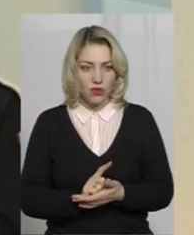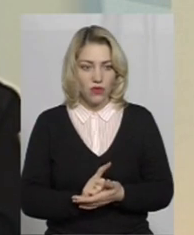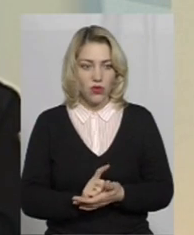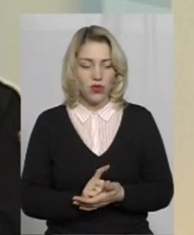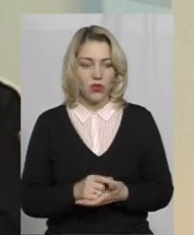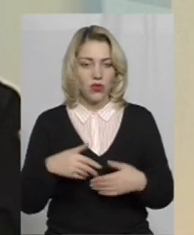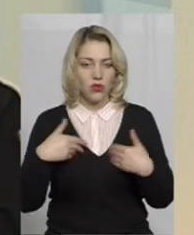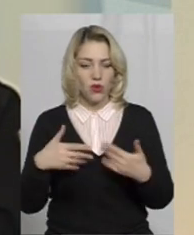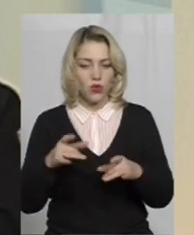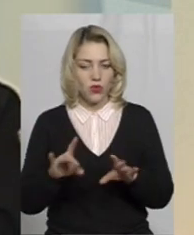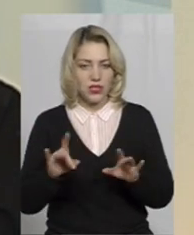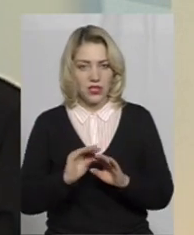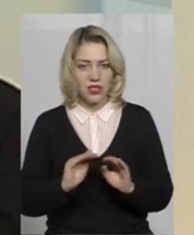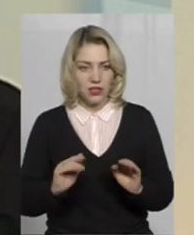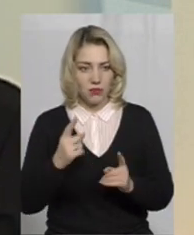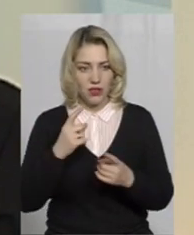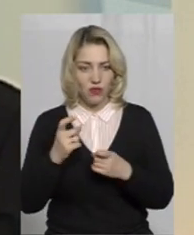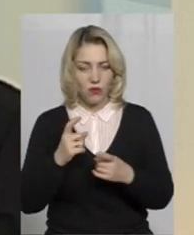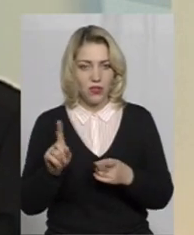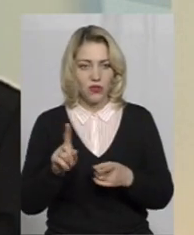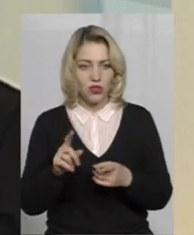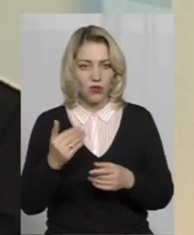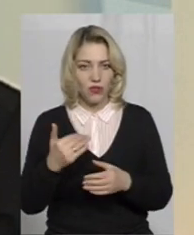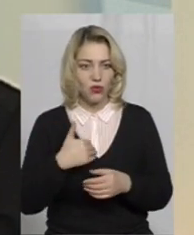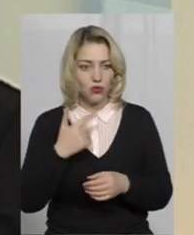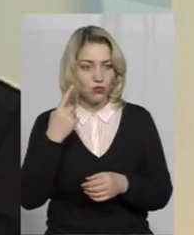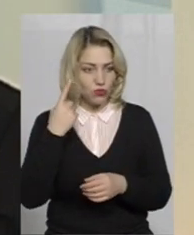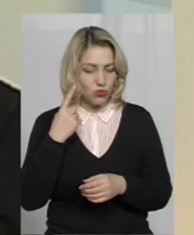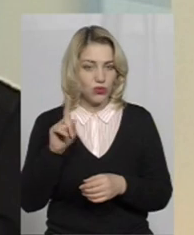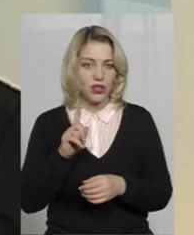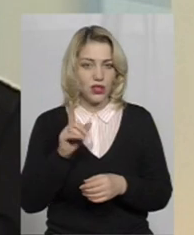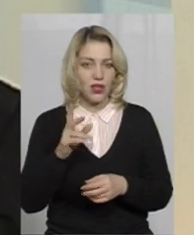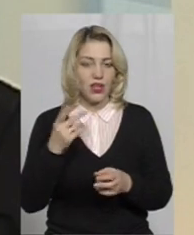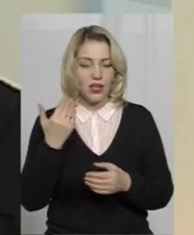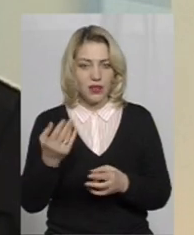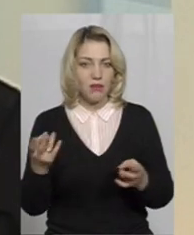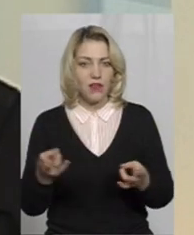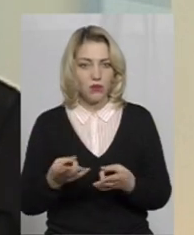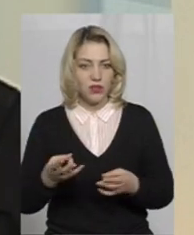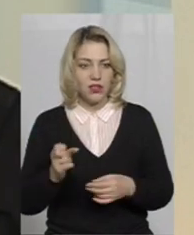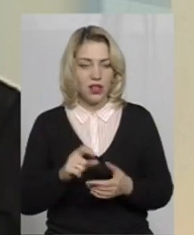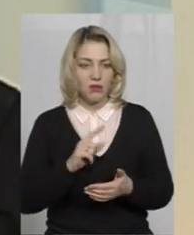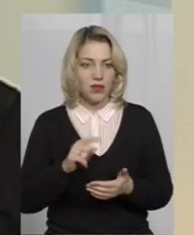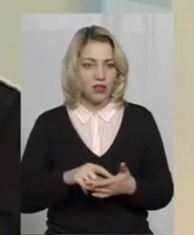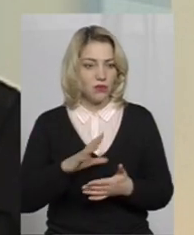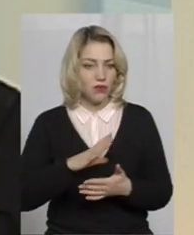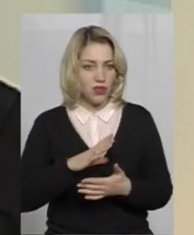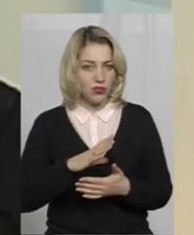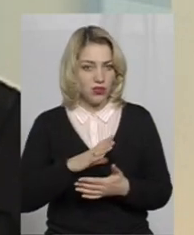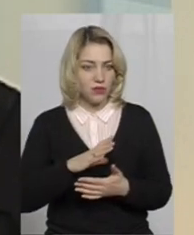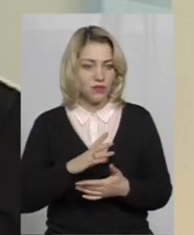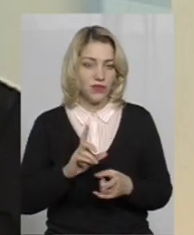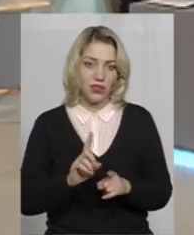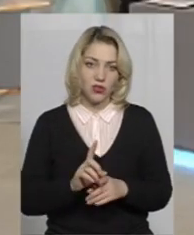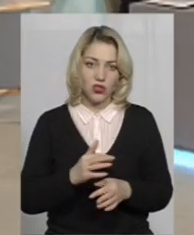доносити дітям ту інформацію, яку вони хочуть почути, яка їм буде необхідна. Запитання бувають також